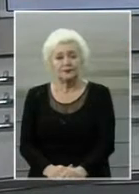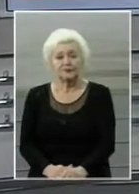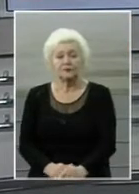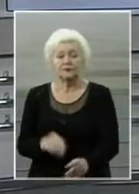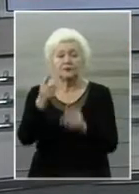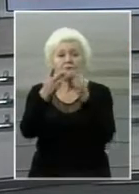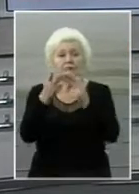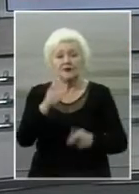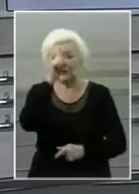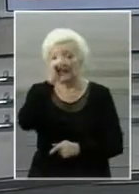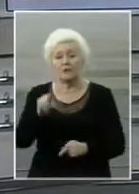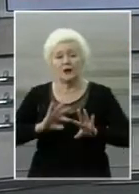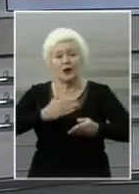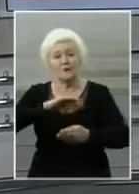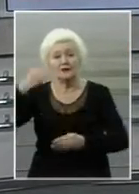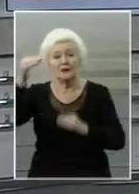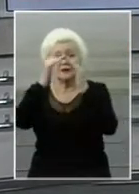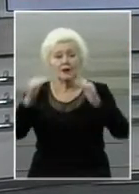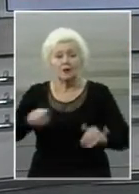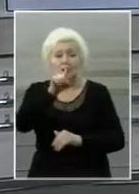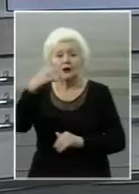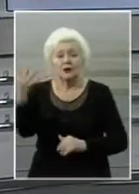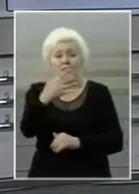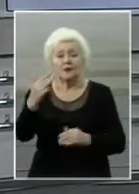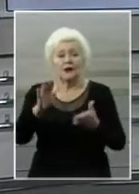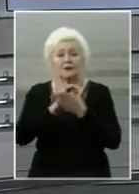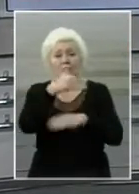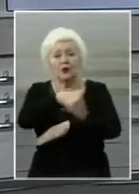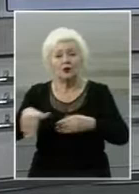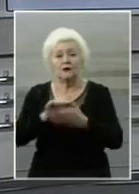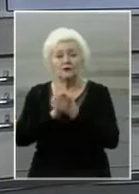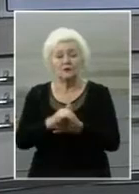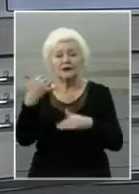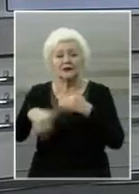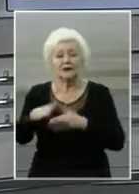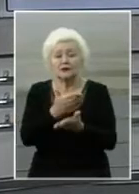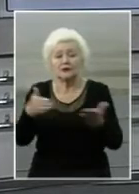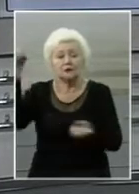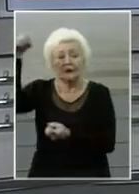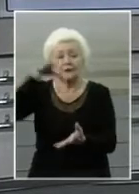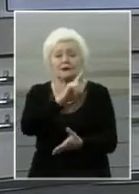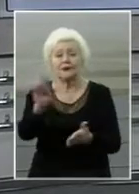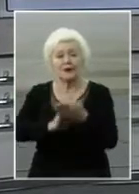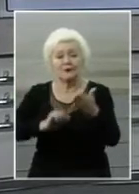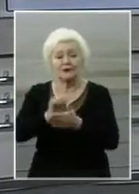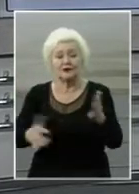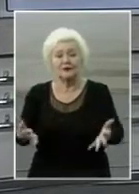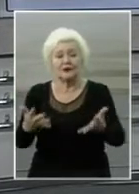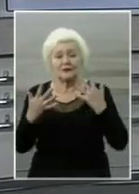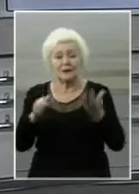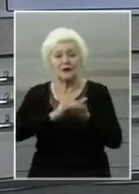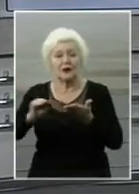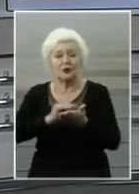Півтора місяці у під'їздах будинку номер 5 на вулиці Миру у Херсоні немає світла. Яка причина з'ясовували